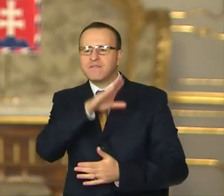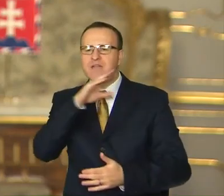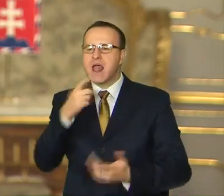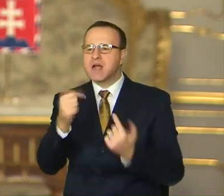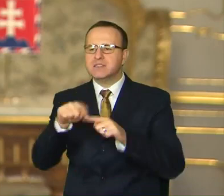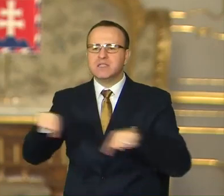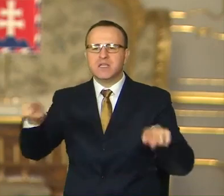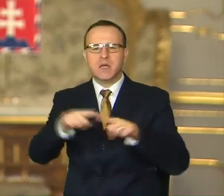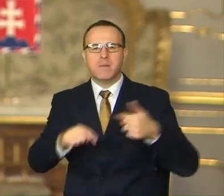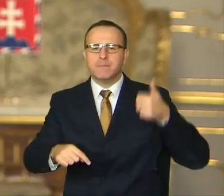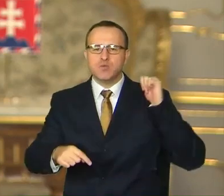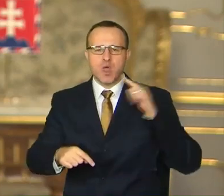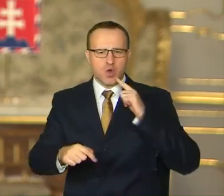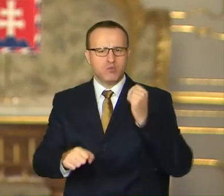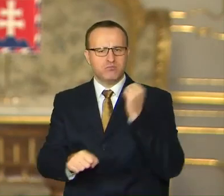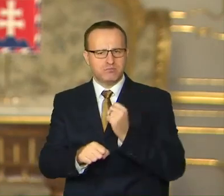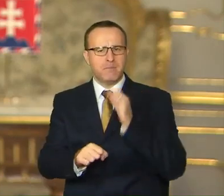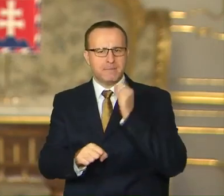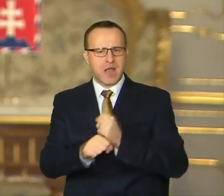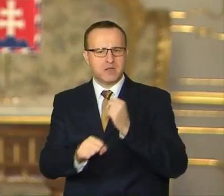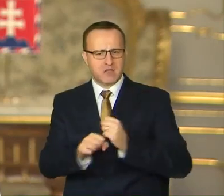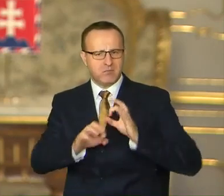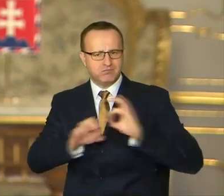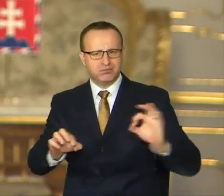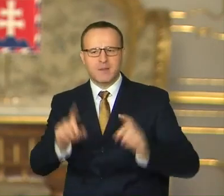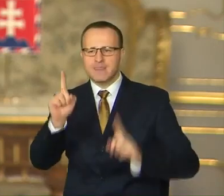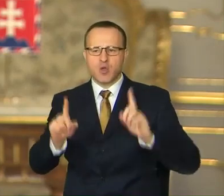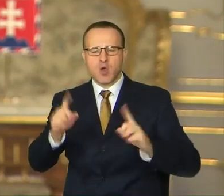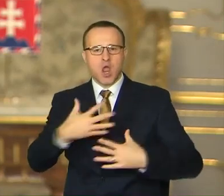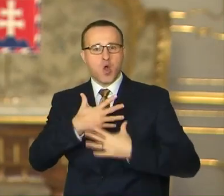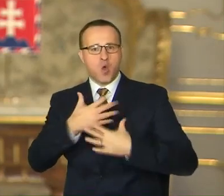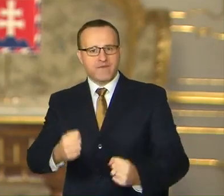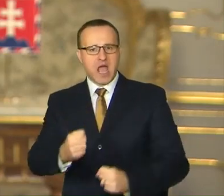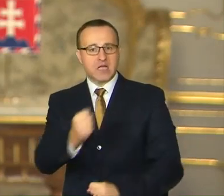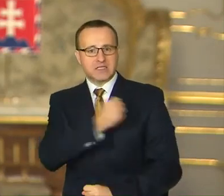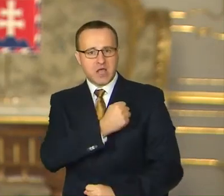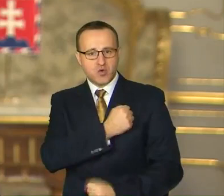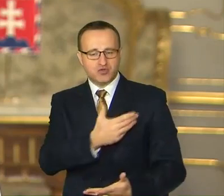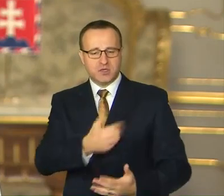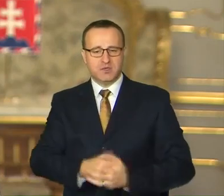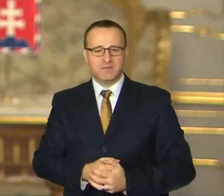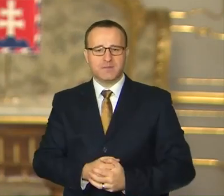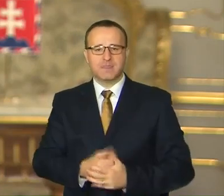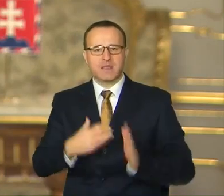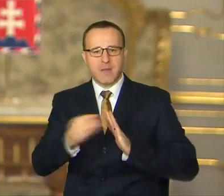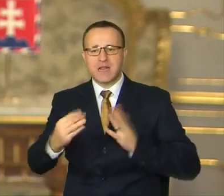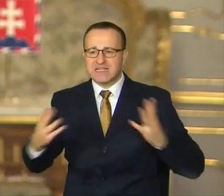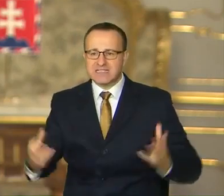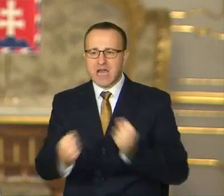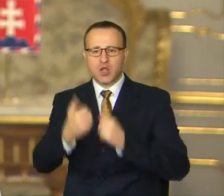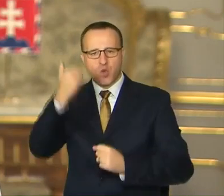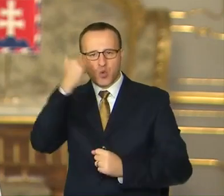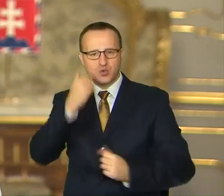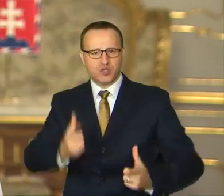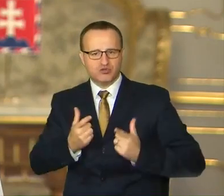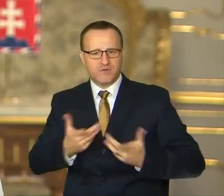odviedli v minulom roku kus dobrej práce, viacerí sa zachovali statočne, iní až hrdinsky, keď napríklad zachraňovali ľudské